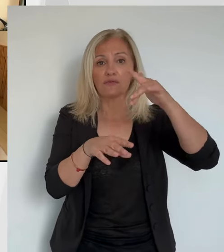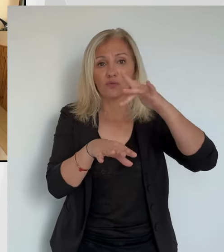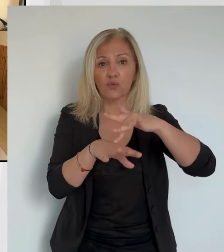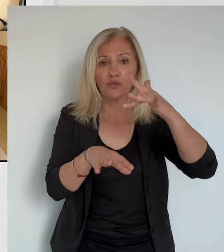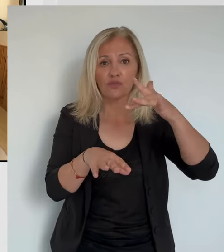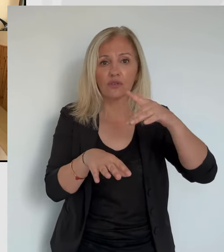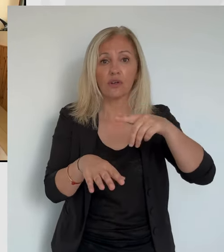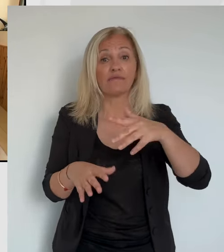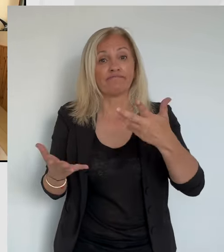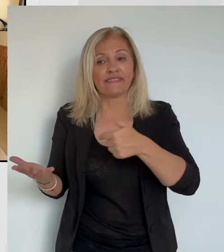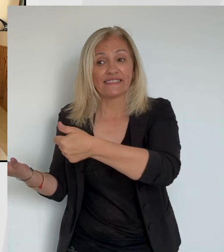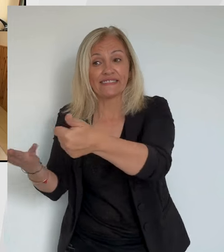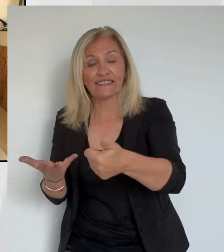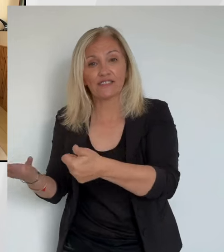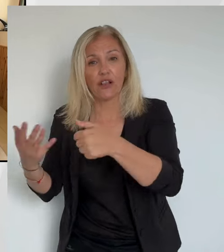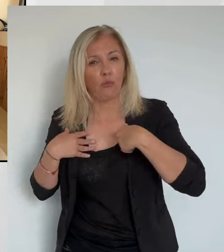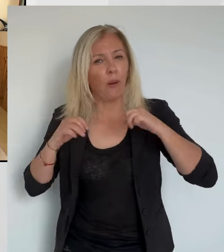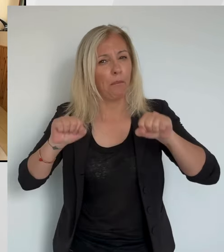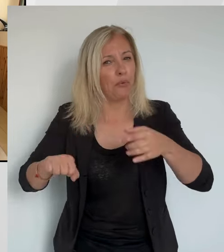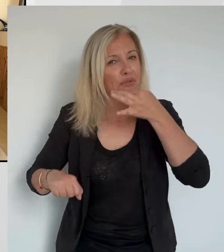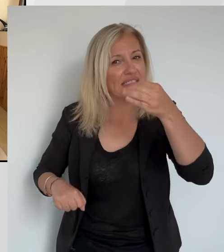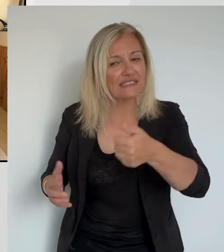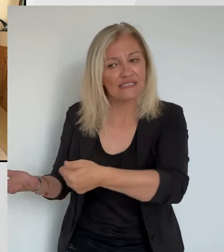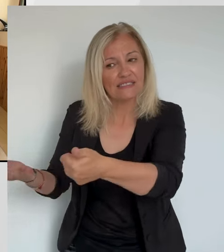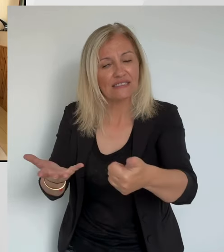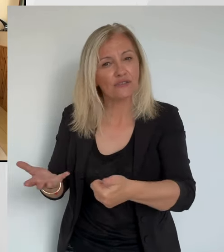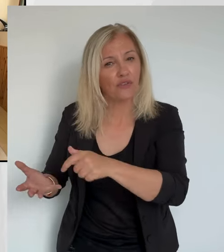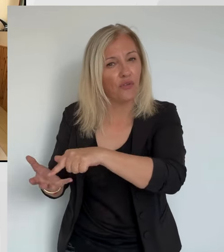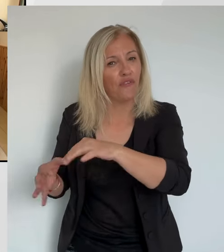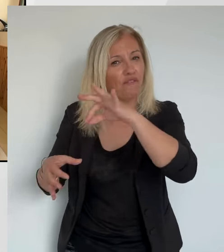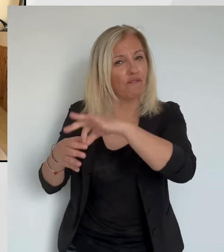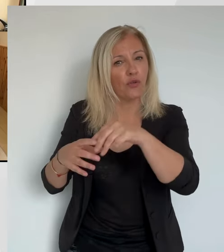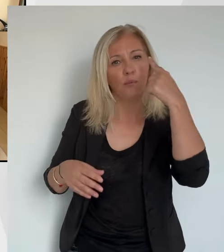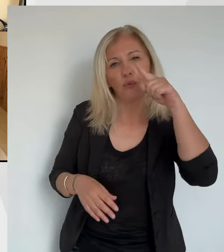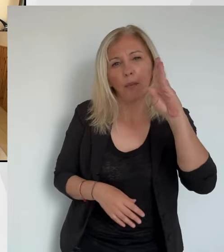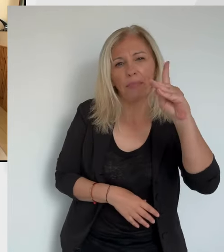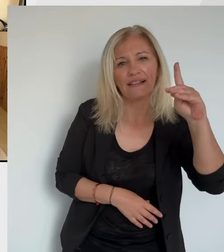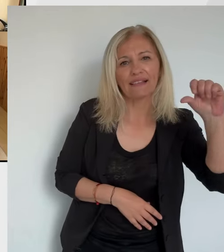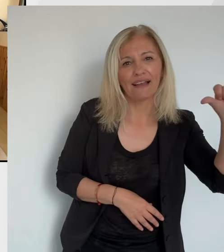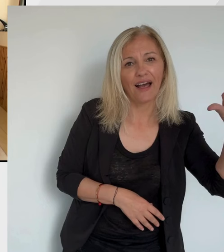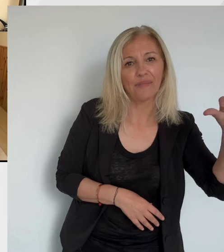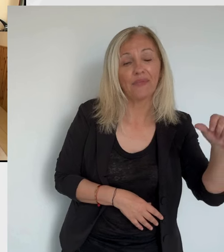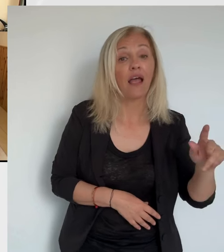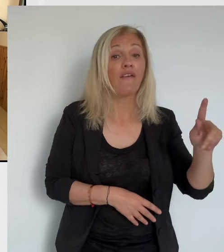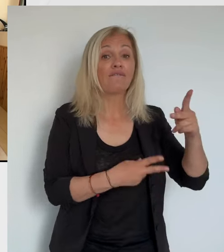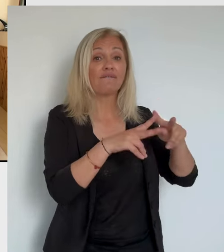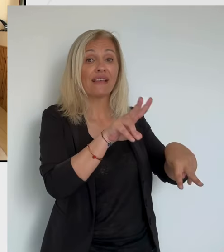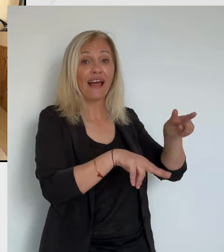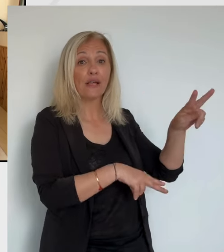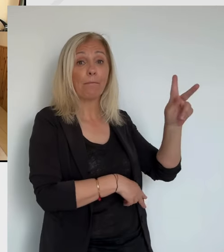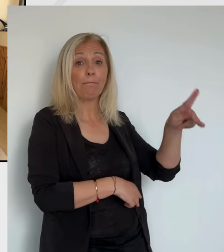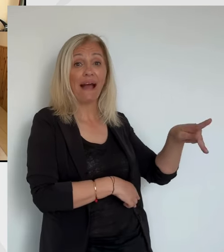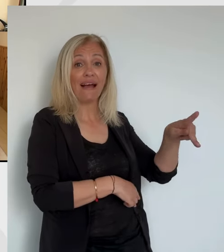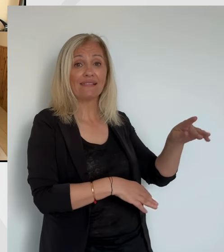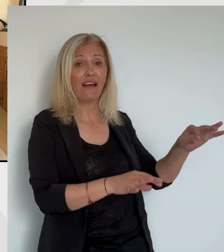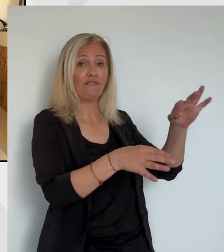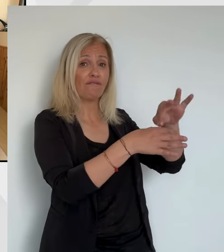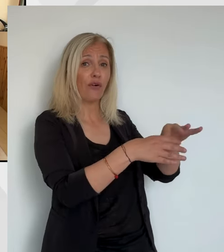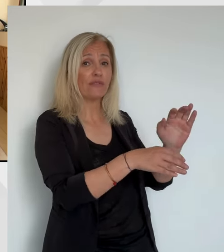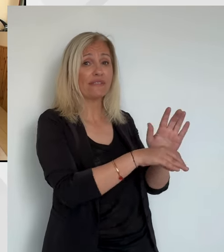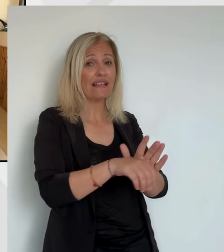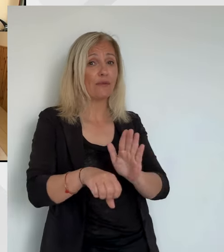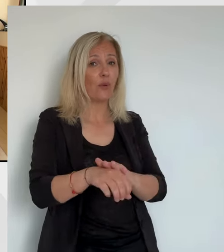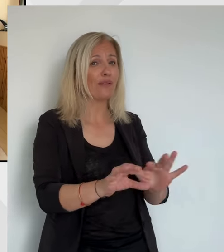Certains, parce que, bon, je suis fait qu'il y beaucoup de jeunes. On a quand même eu à cette élection, six jeunes qui votaient la première fois.